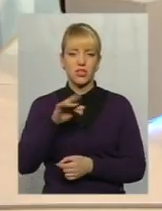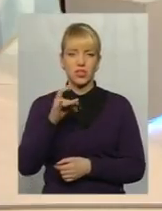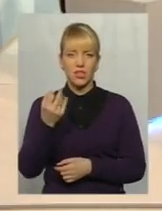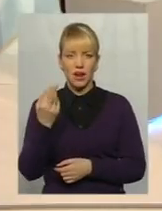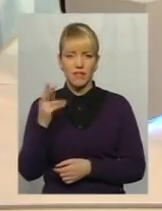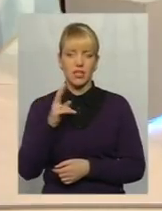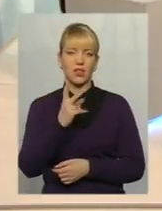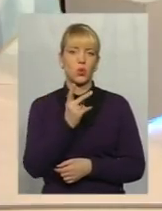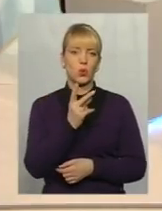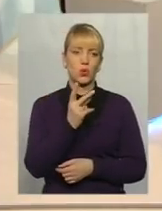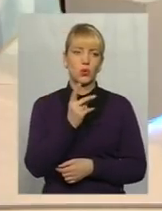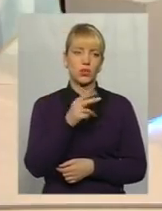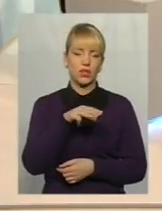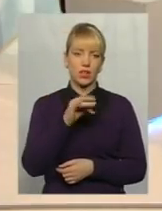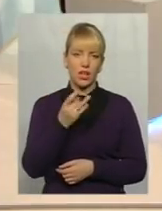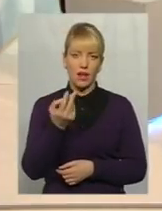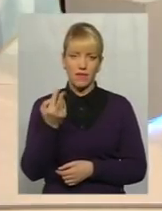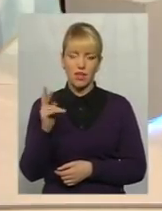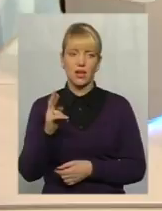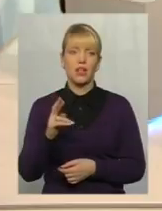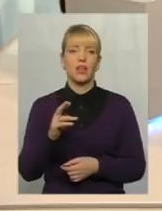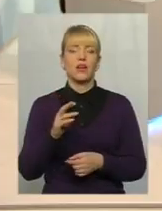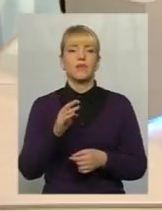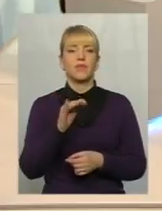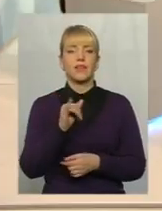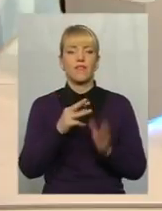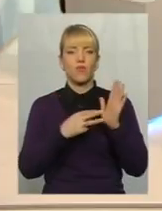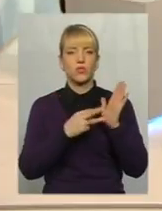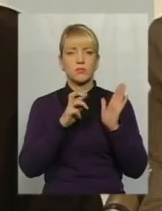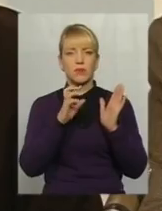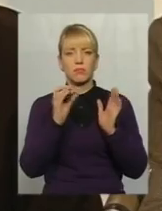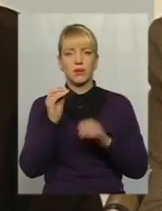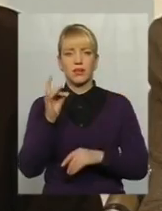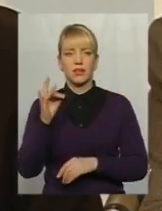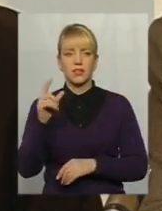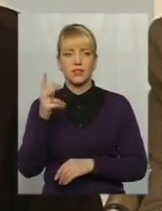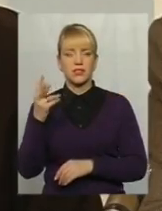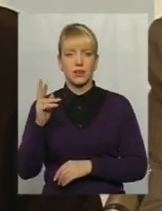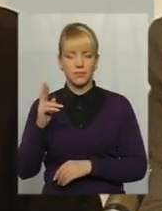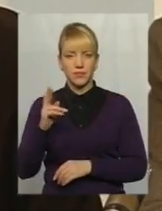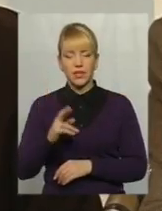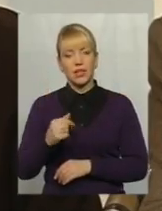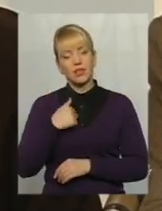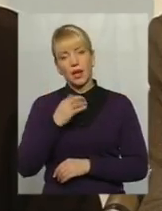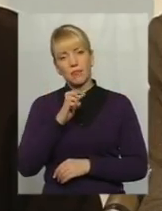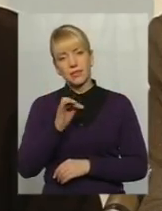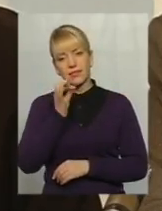травня, 8 березня? Ну, я би сказав, що